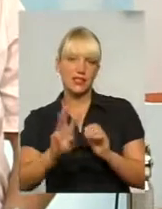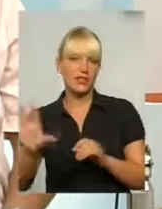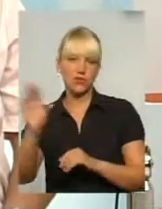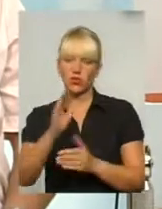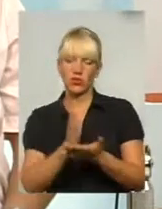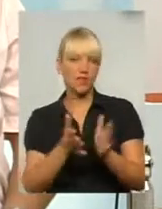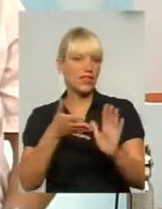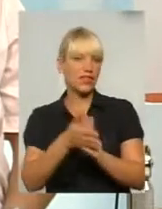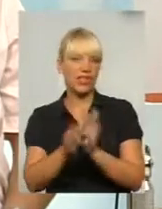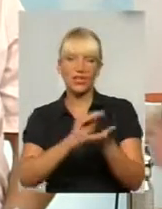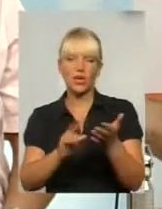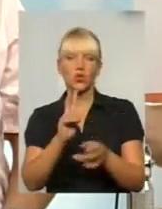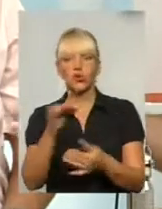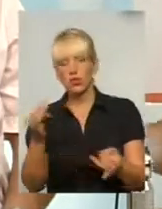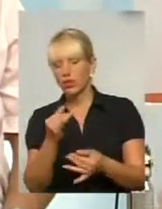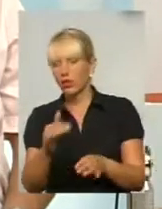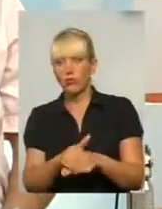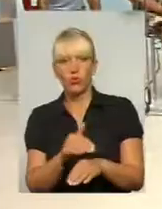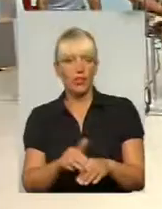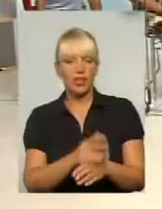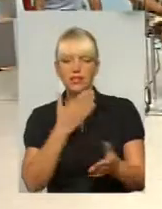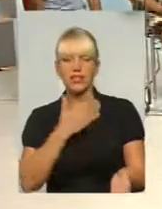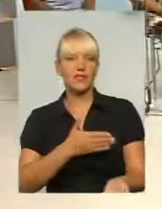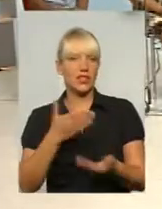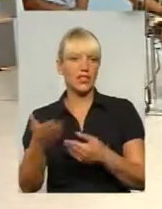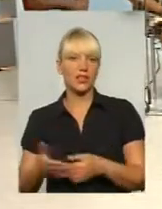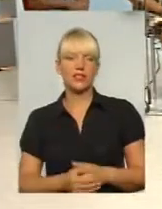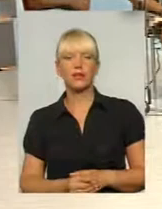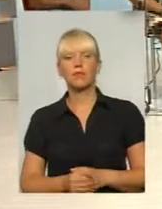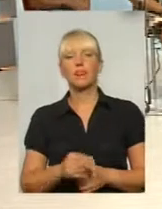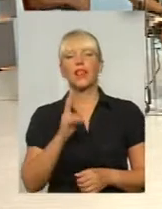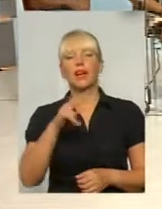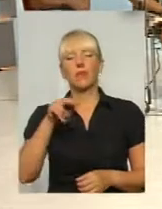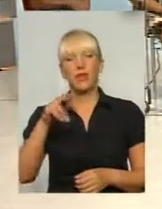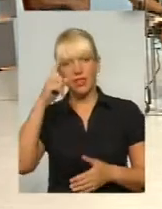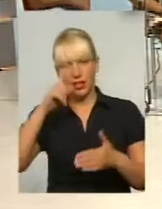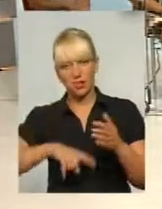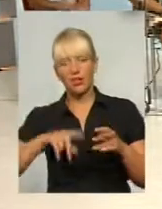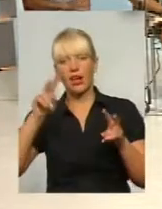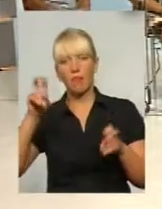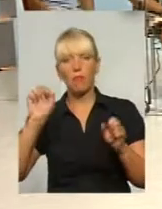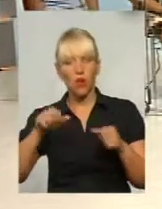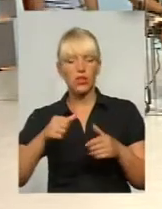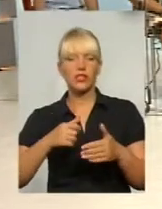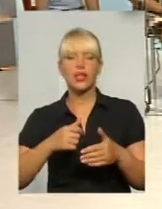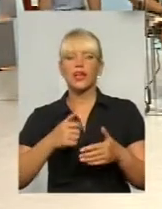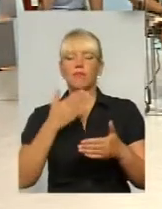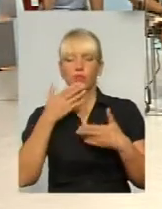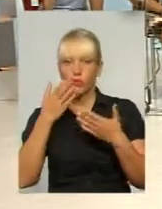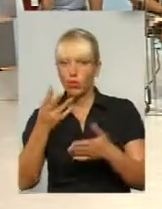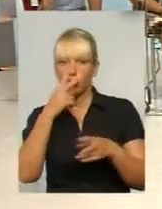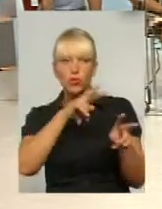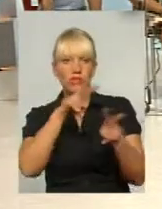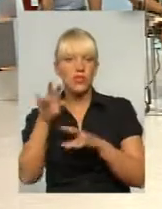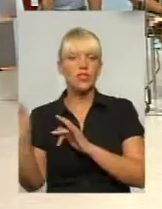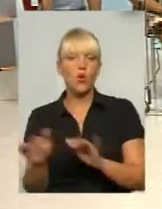цікавиться, будь ласка, звертайтеся в «Спецкоммунтранс». Тобто за функціонування КП «Недія» кожен зможе звернутися, отримати інформацію, просвіткувати рух кошти.